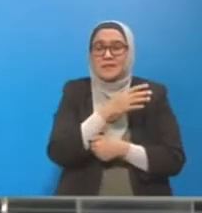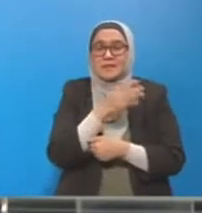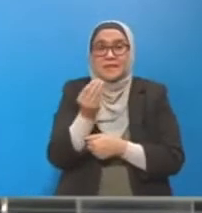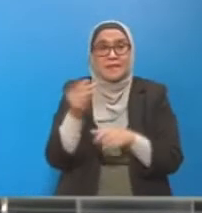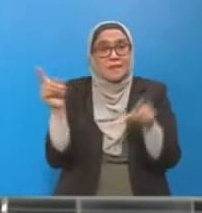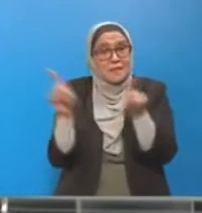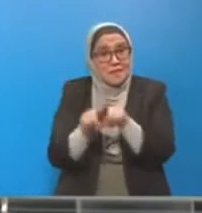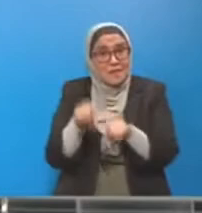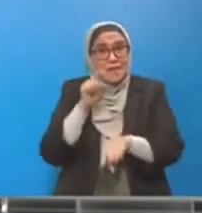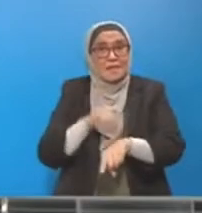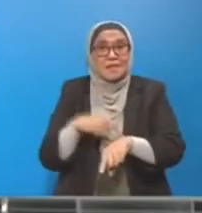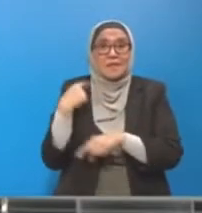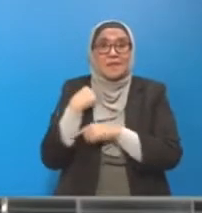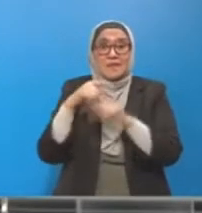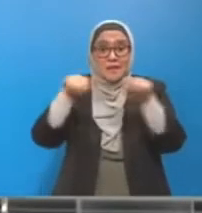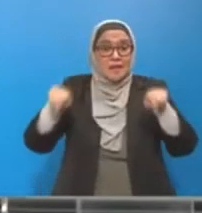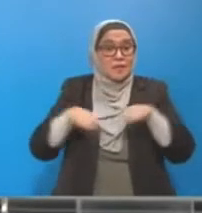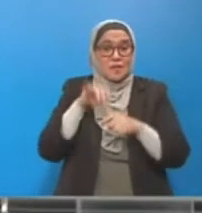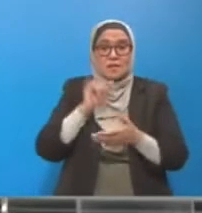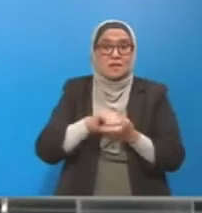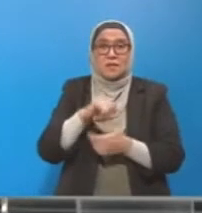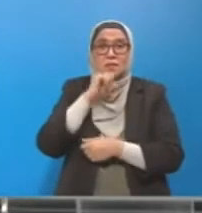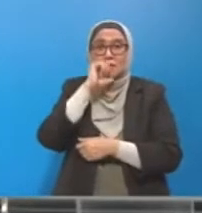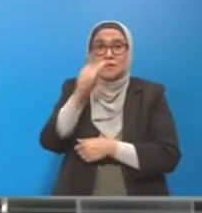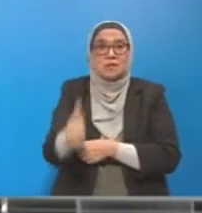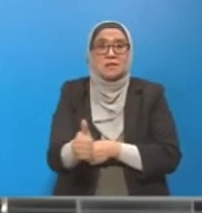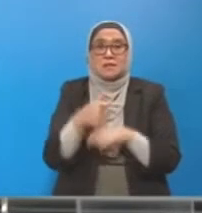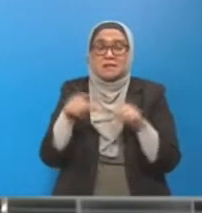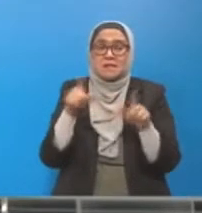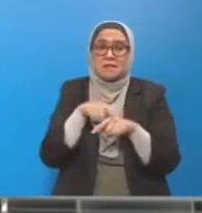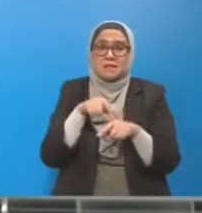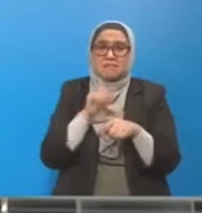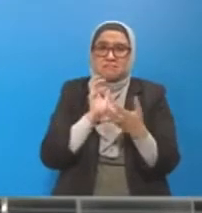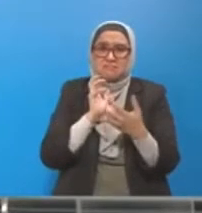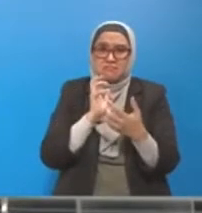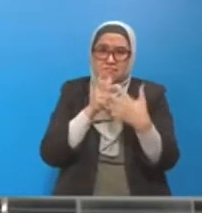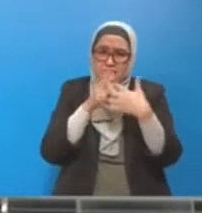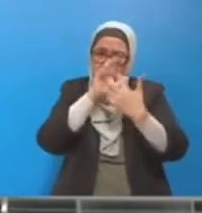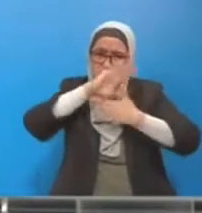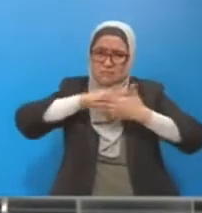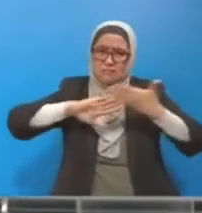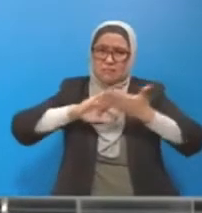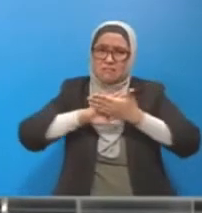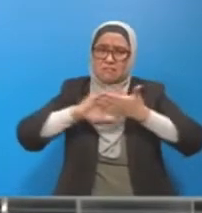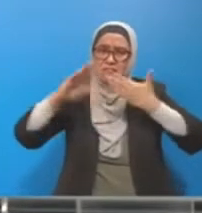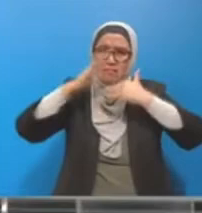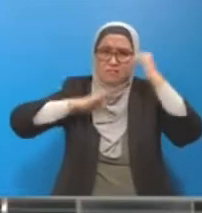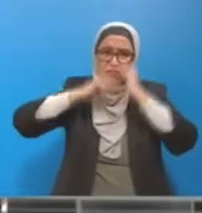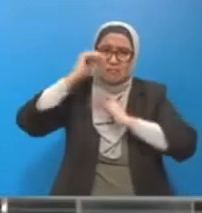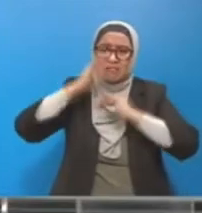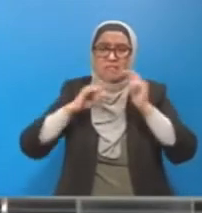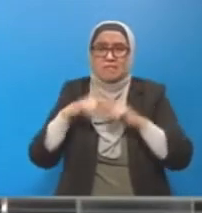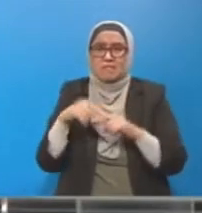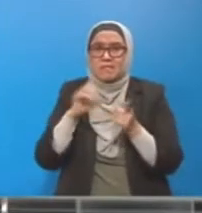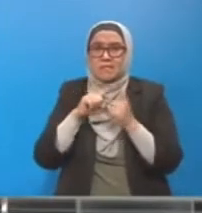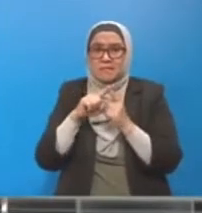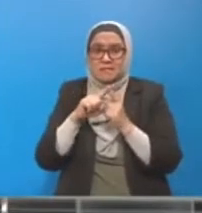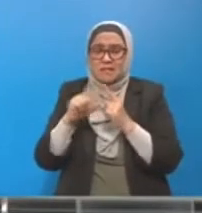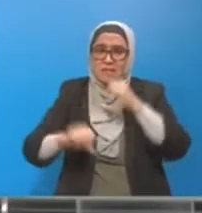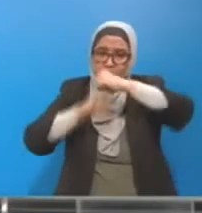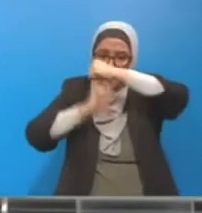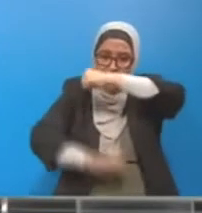tempat tersebut bukan berdaya huni. dari segi last mile connectivity tak ada, dari segi